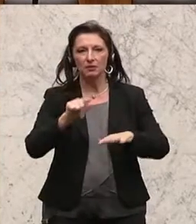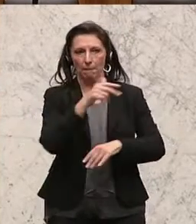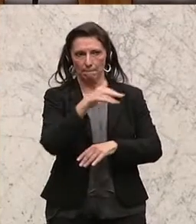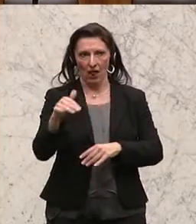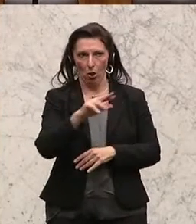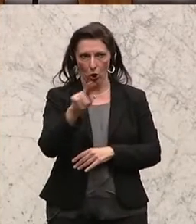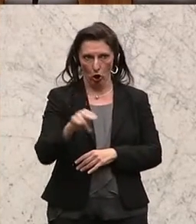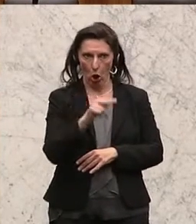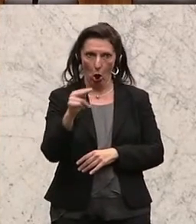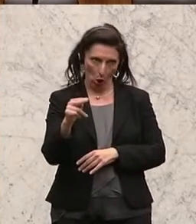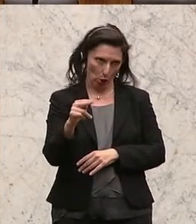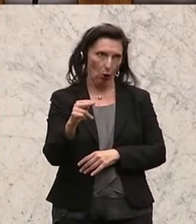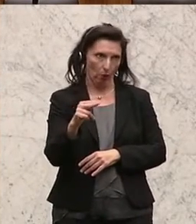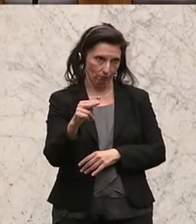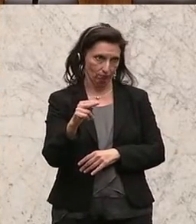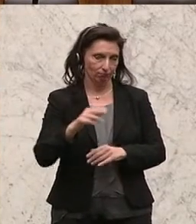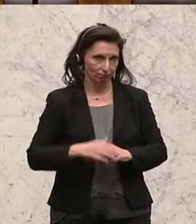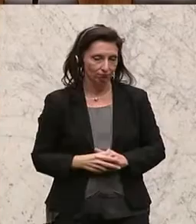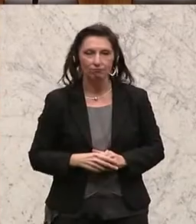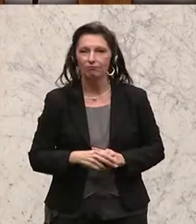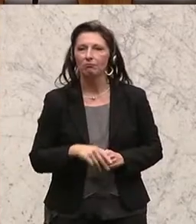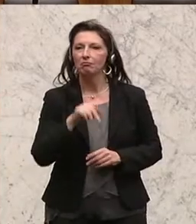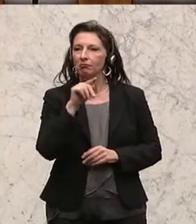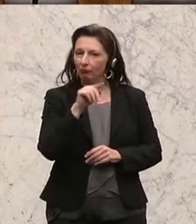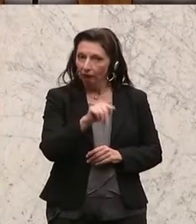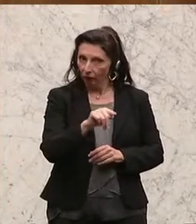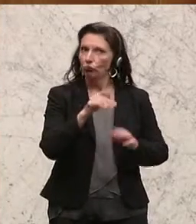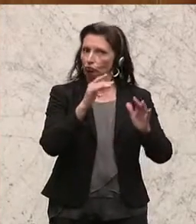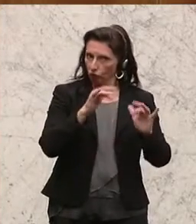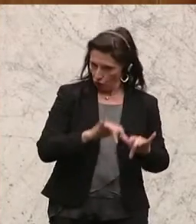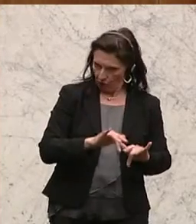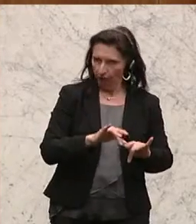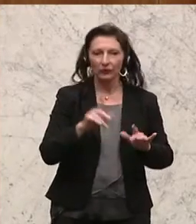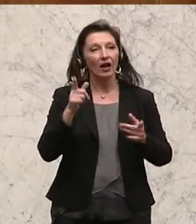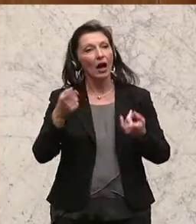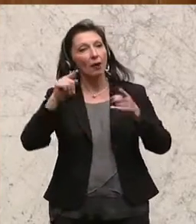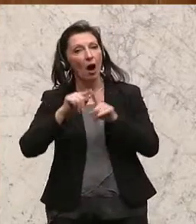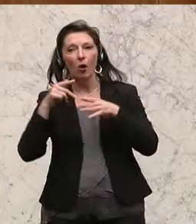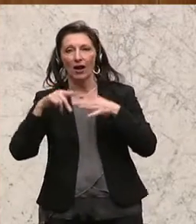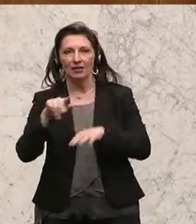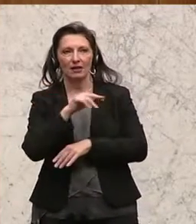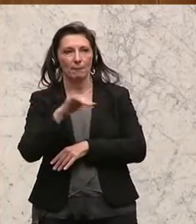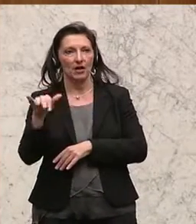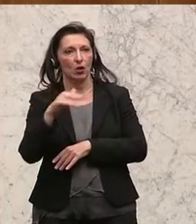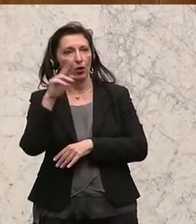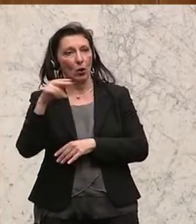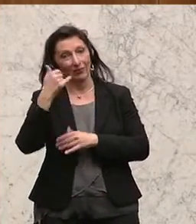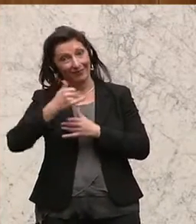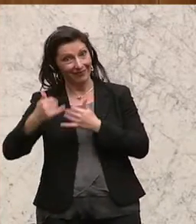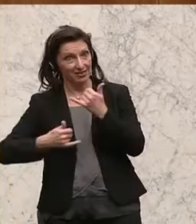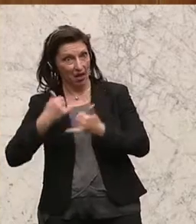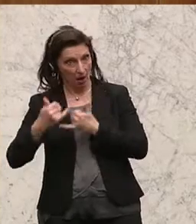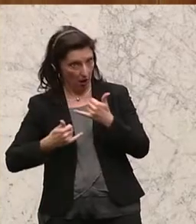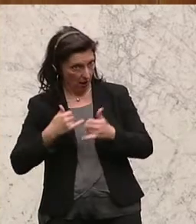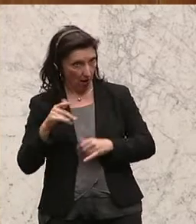höchstens dotiert werden. Wir haben darüber hinaus 18 Millionen Euro jährlich für